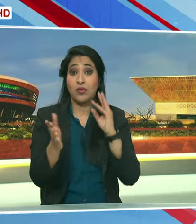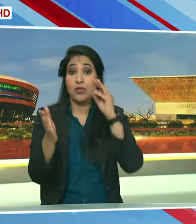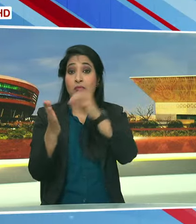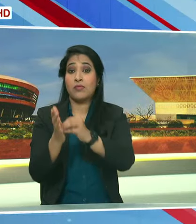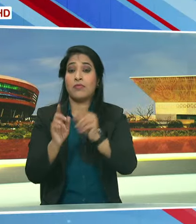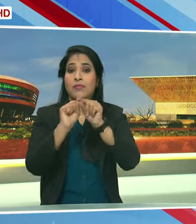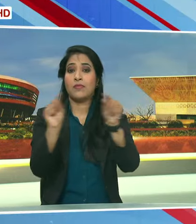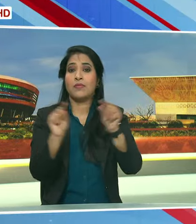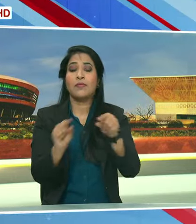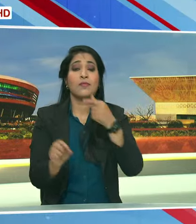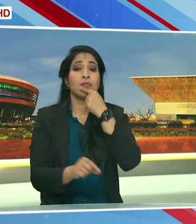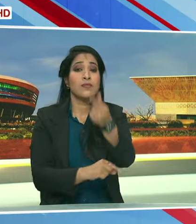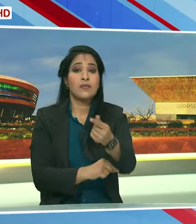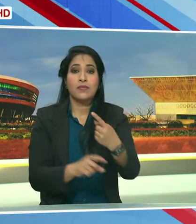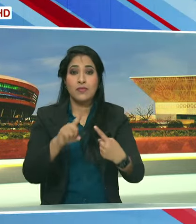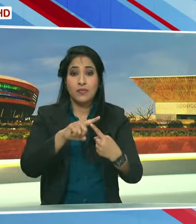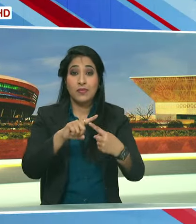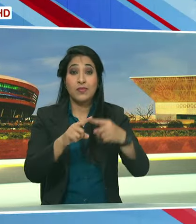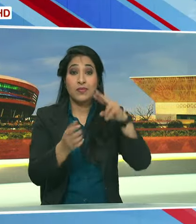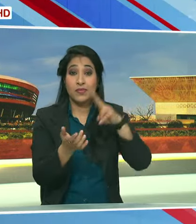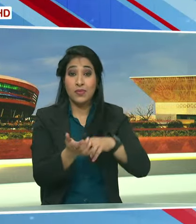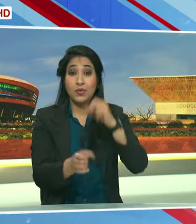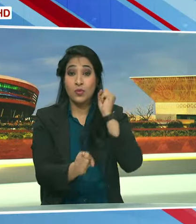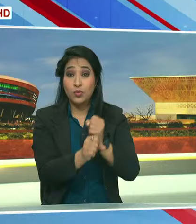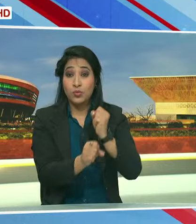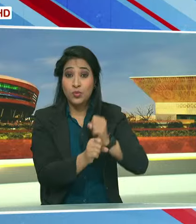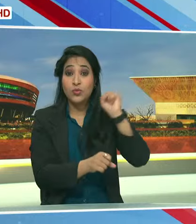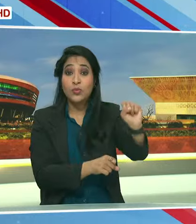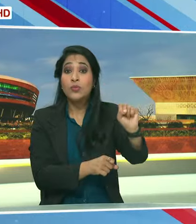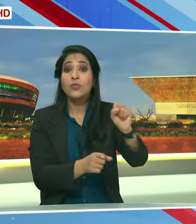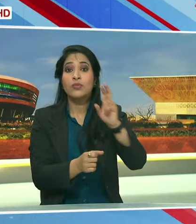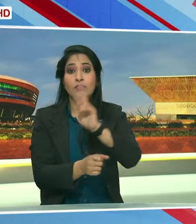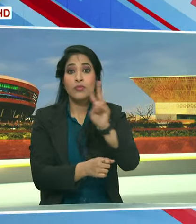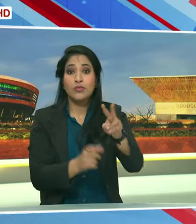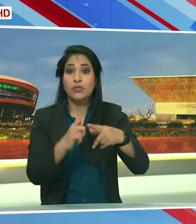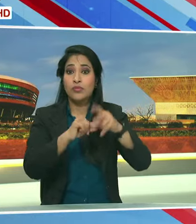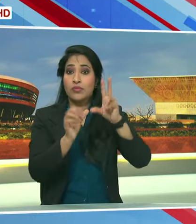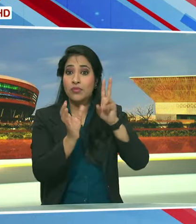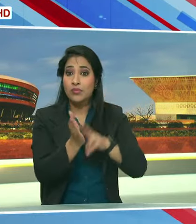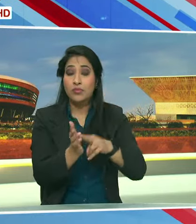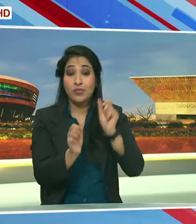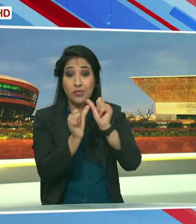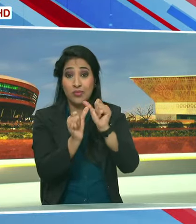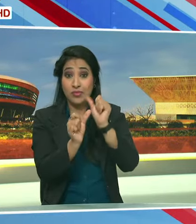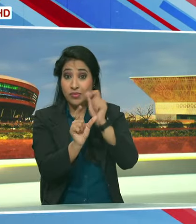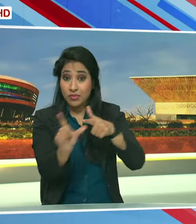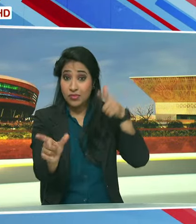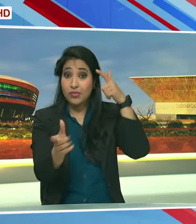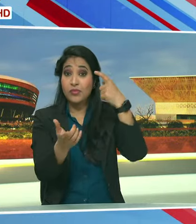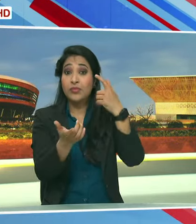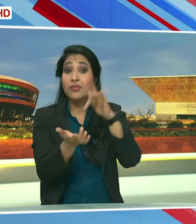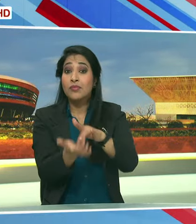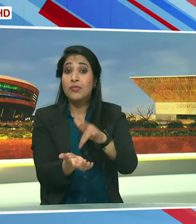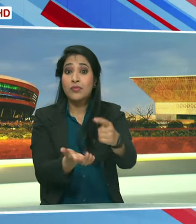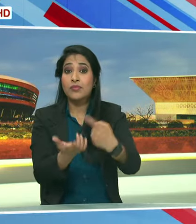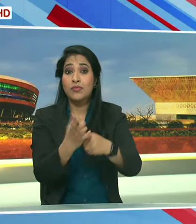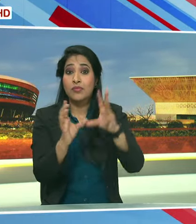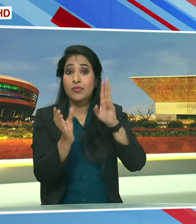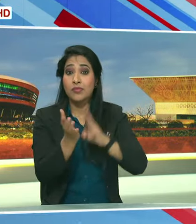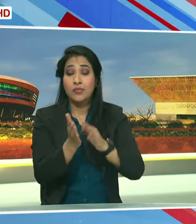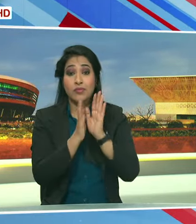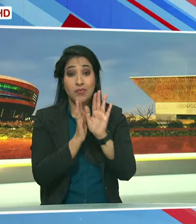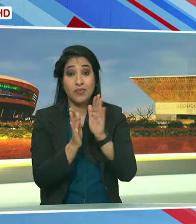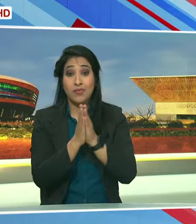एक्ष पर लिखा है कि तमिलनाडू सरकार ने 22 जनवरी को होने वाले अयोध्या राम